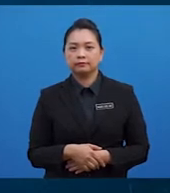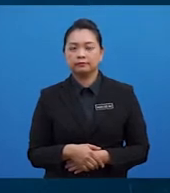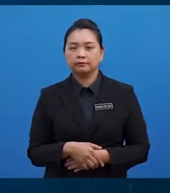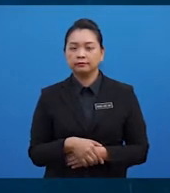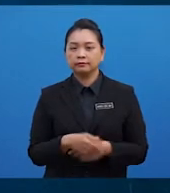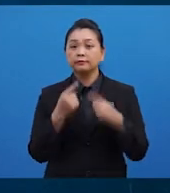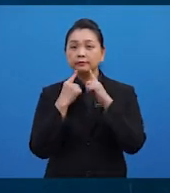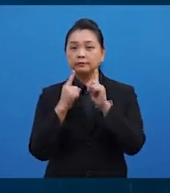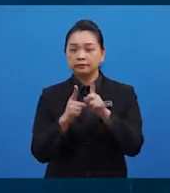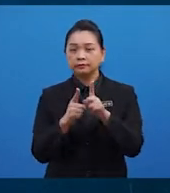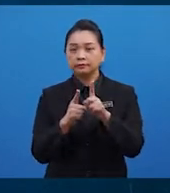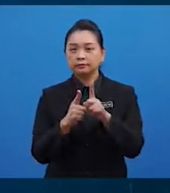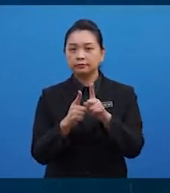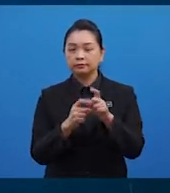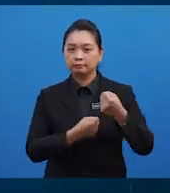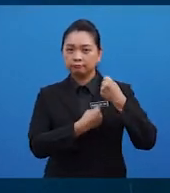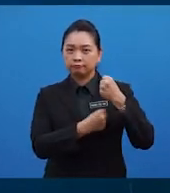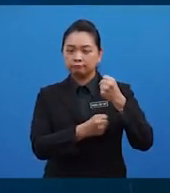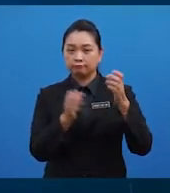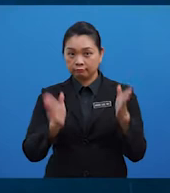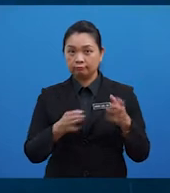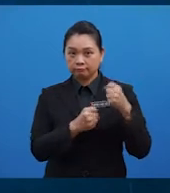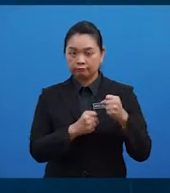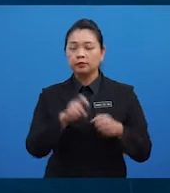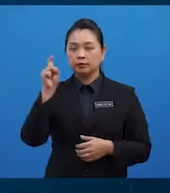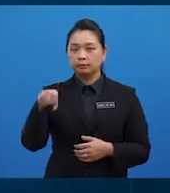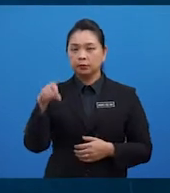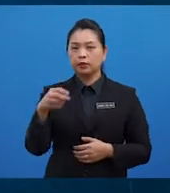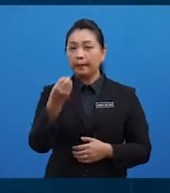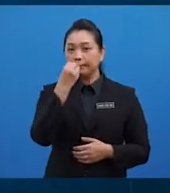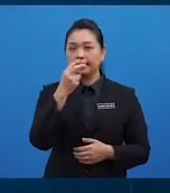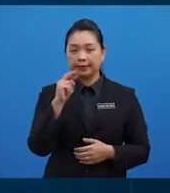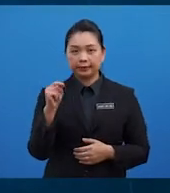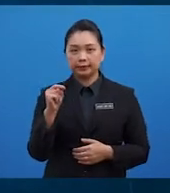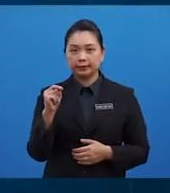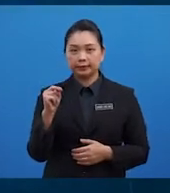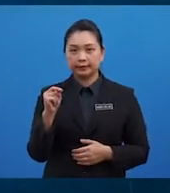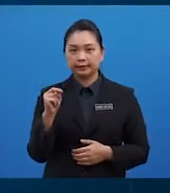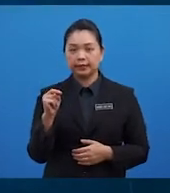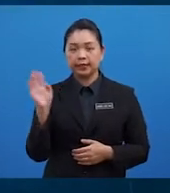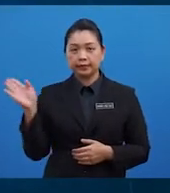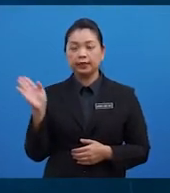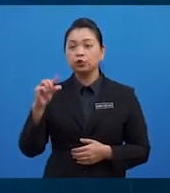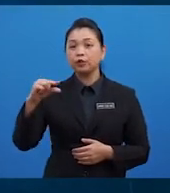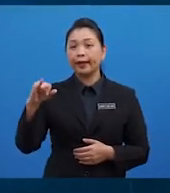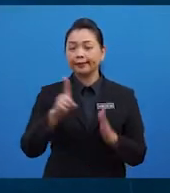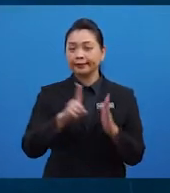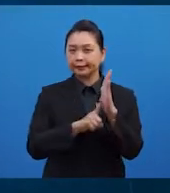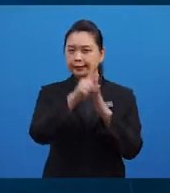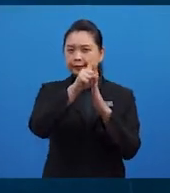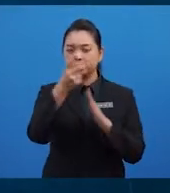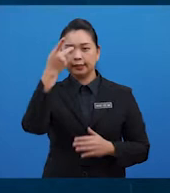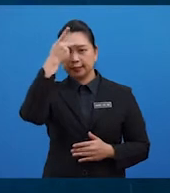jawapannya, atlet jarak jauh memerlukan makanan karbohidrat berindeks glasamik tinggi